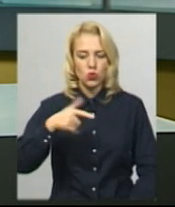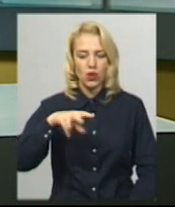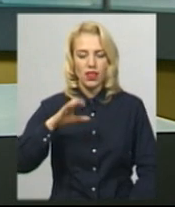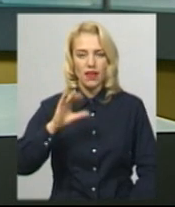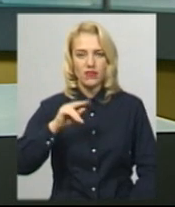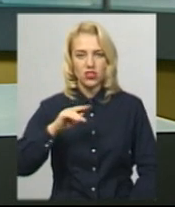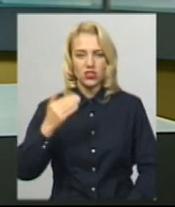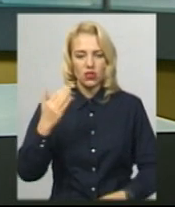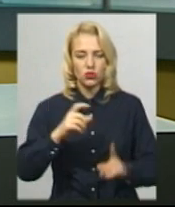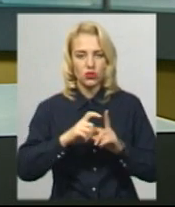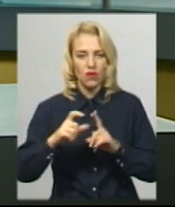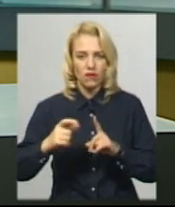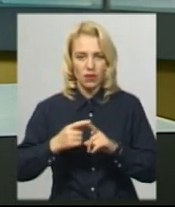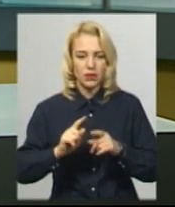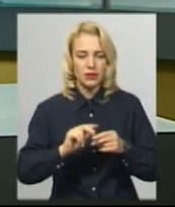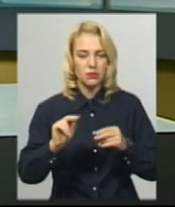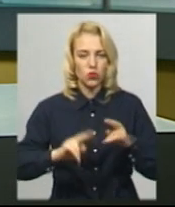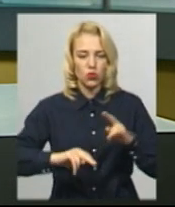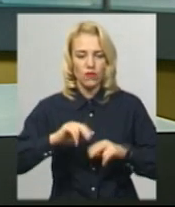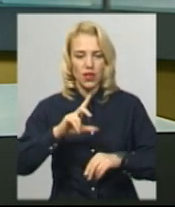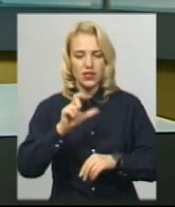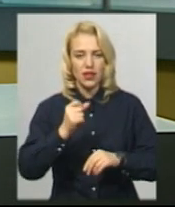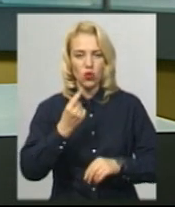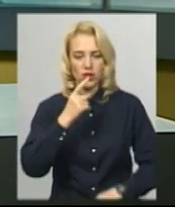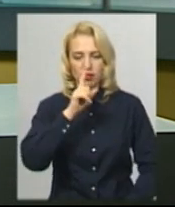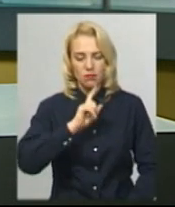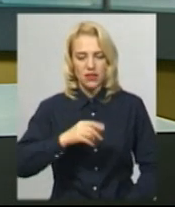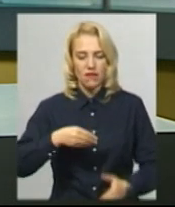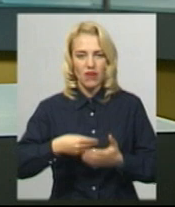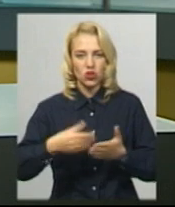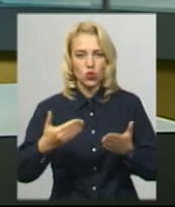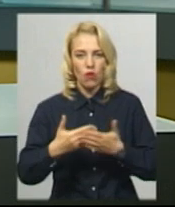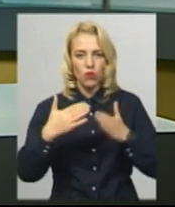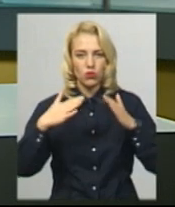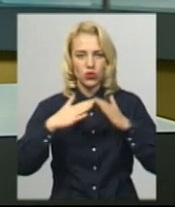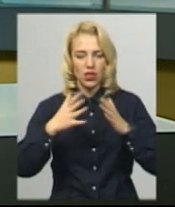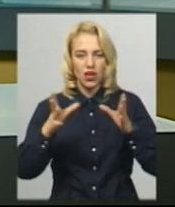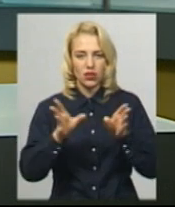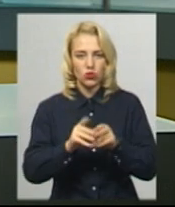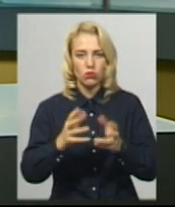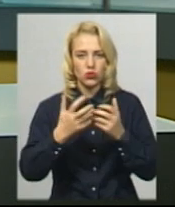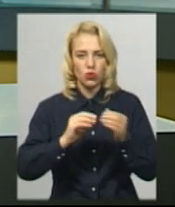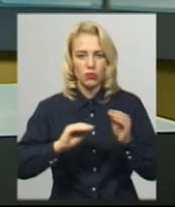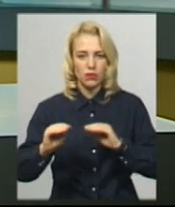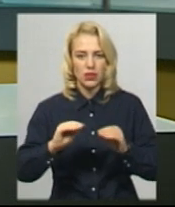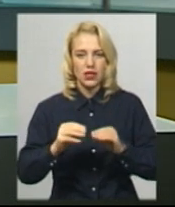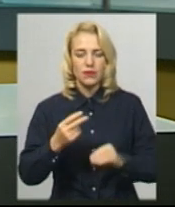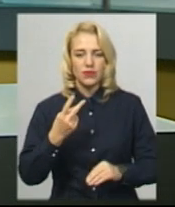За його словами, збудували її за 11 місяців. Вартість нової будівлі разом із обладнанням – понад 8 мільйонів гривень.